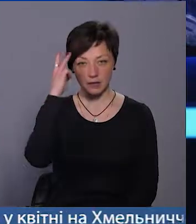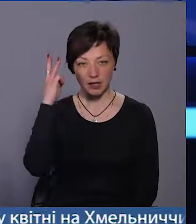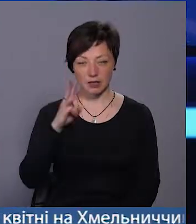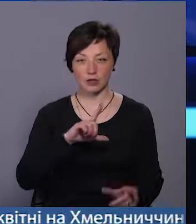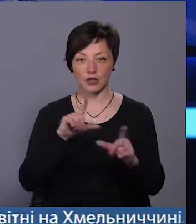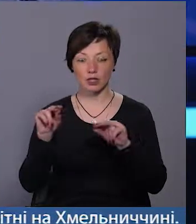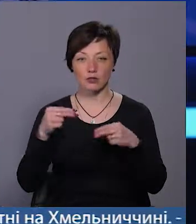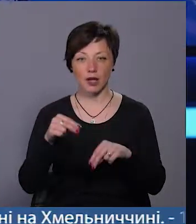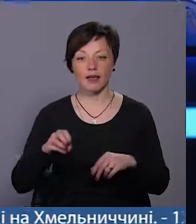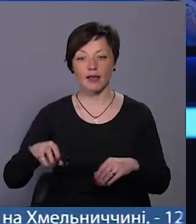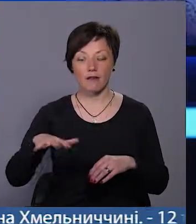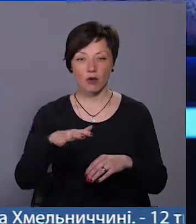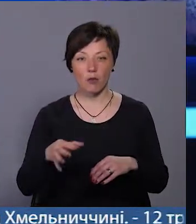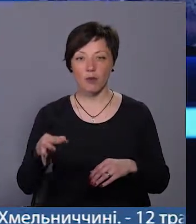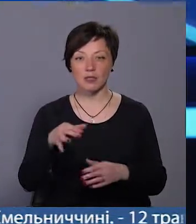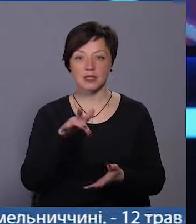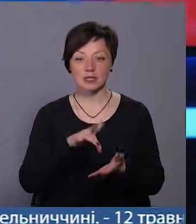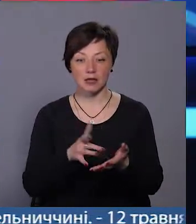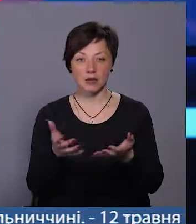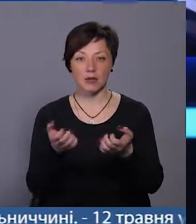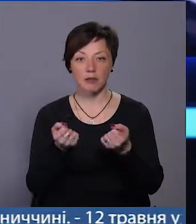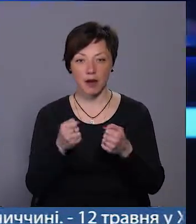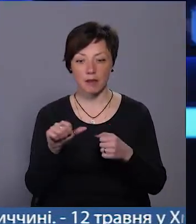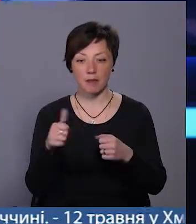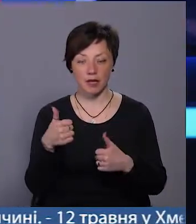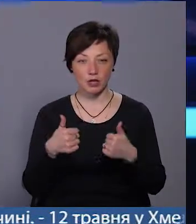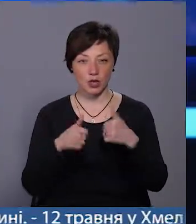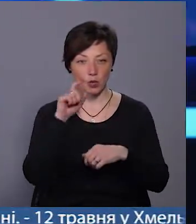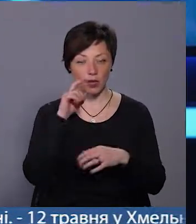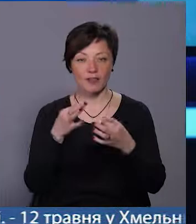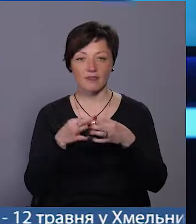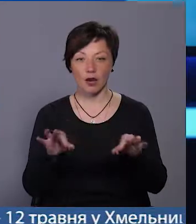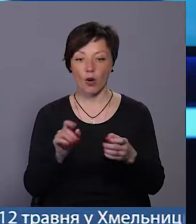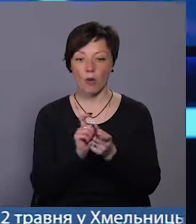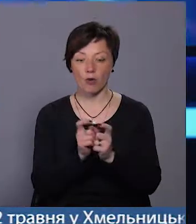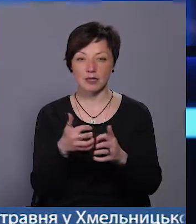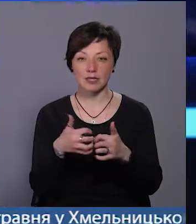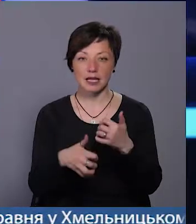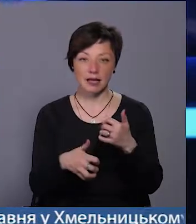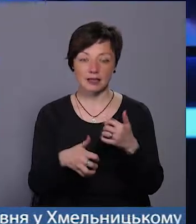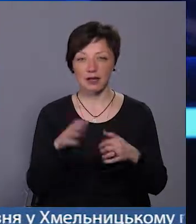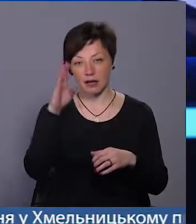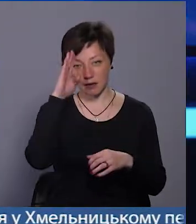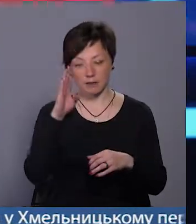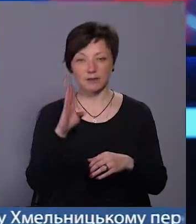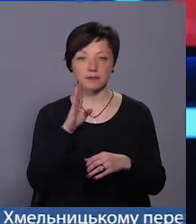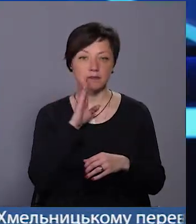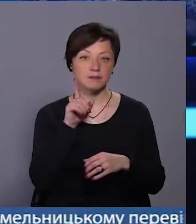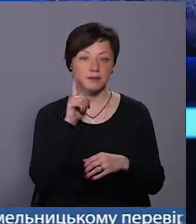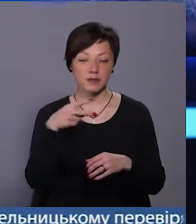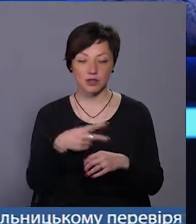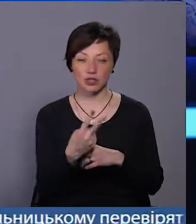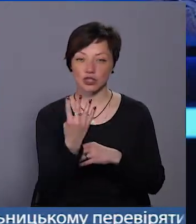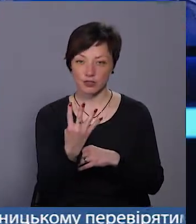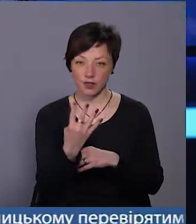чемпіонат Європи. Обласний центр приймає першість України з вільної боротьби серед кадетів та кадеток 2004